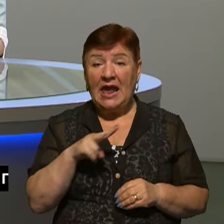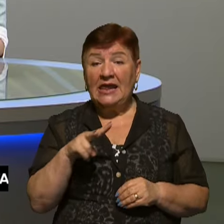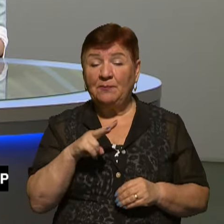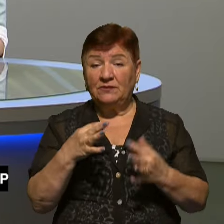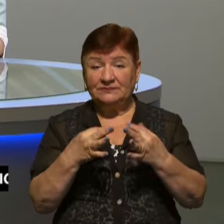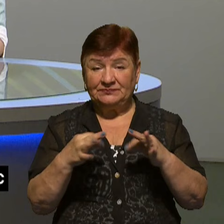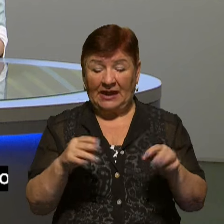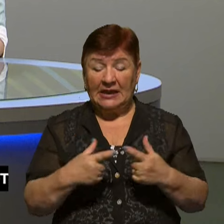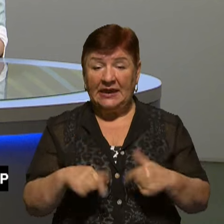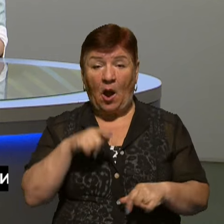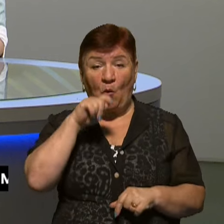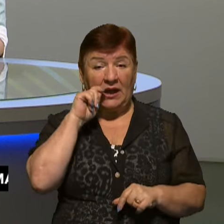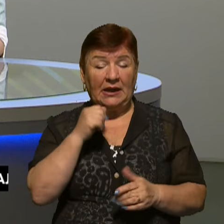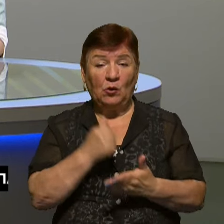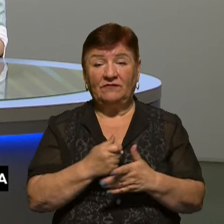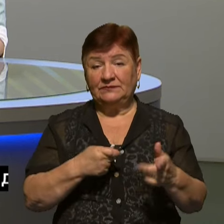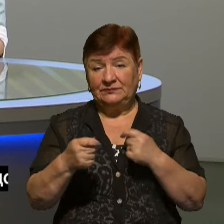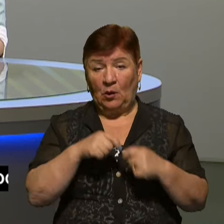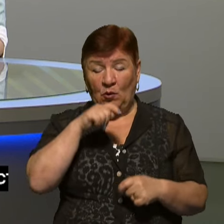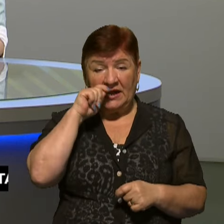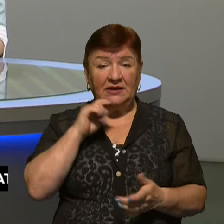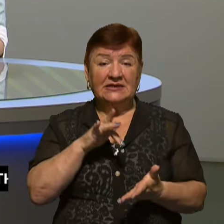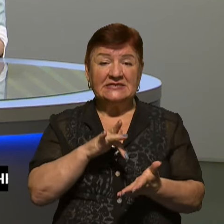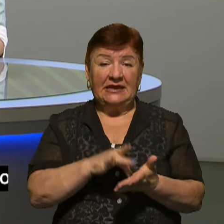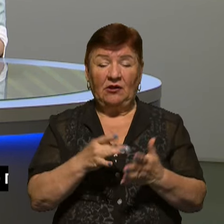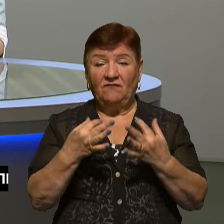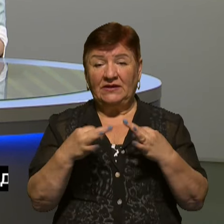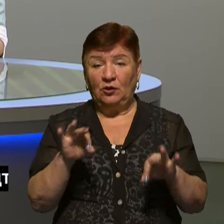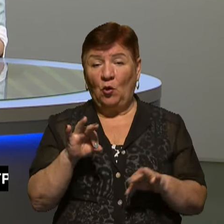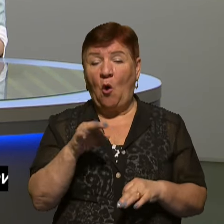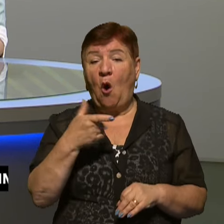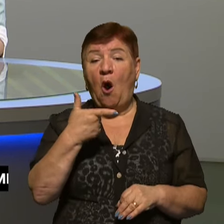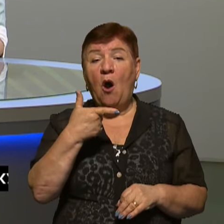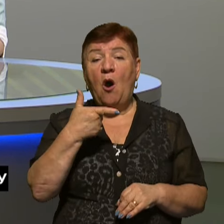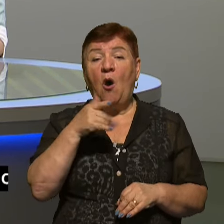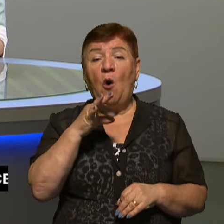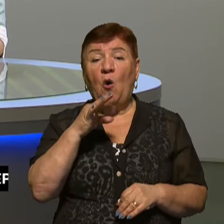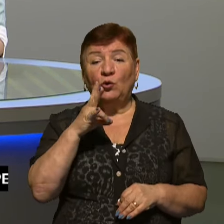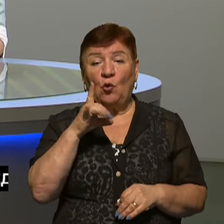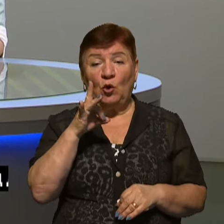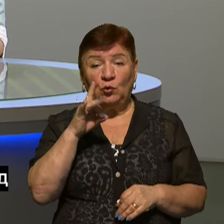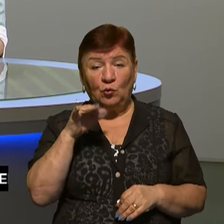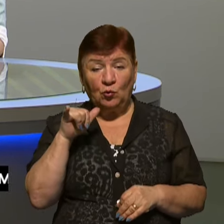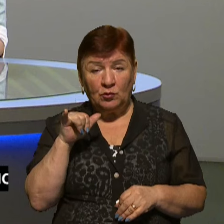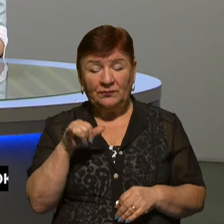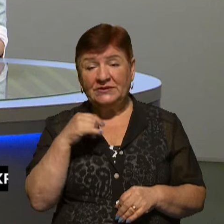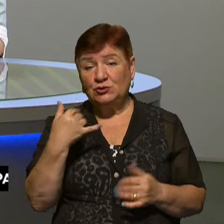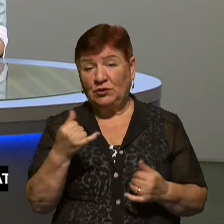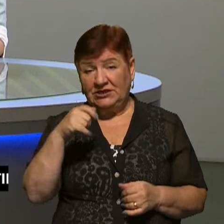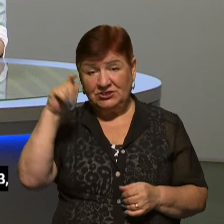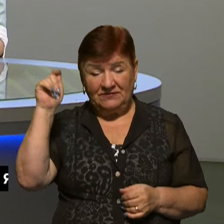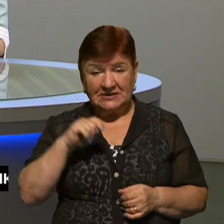-демократична ліга України», головний координатор Українського центру вільного Гонконгу. З ними говорили про сьогоднішній візит